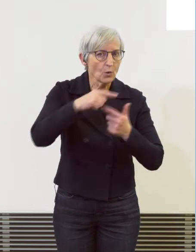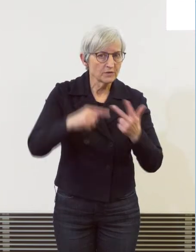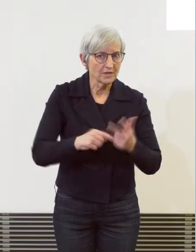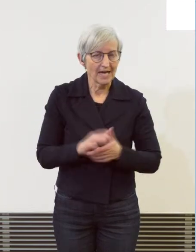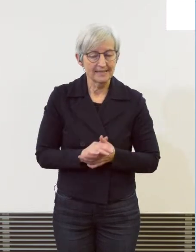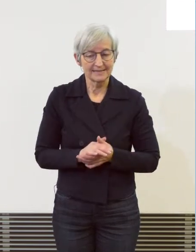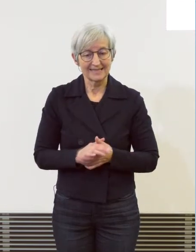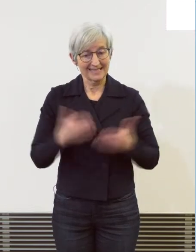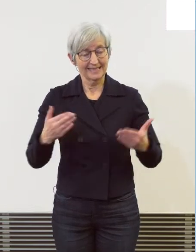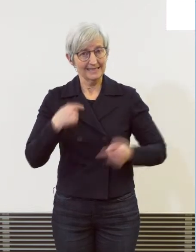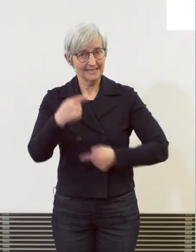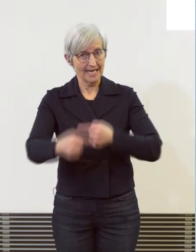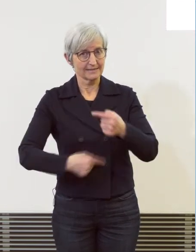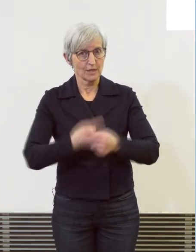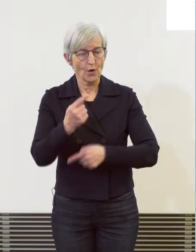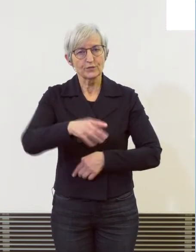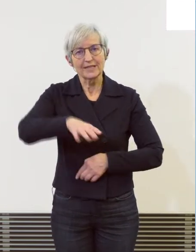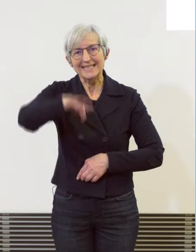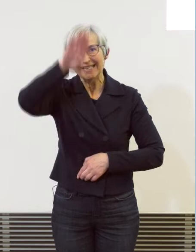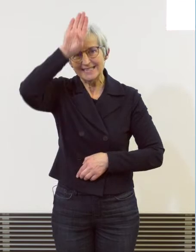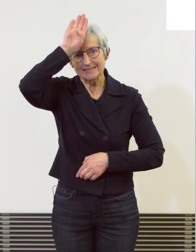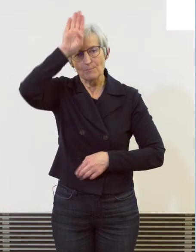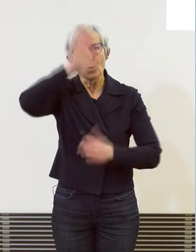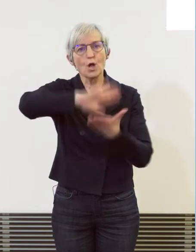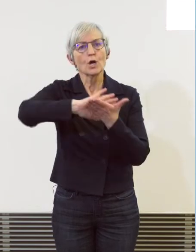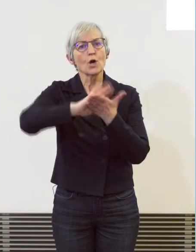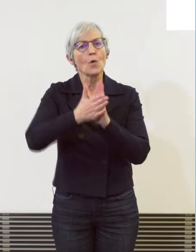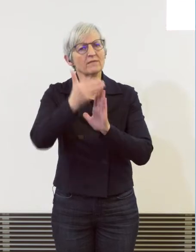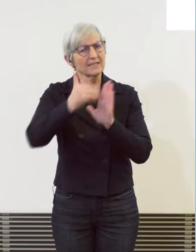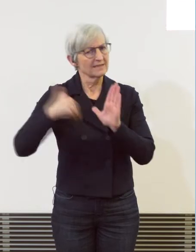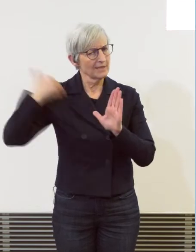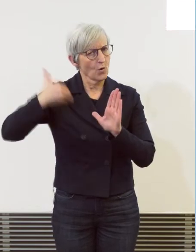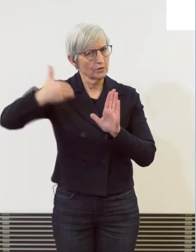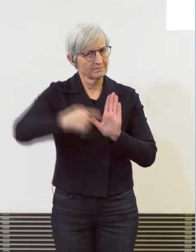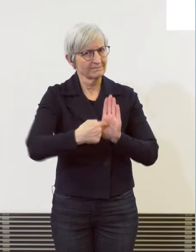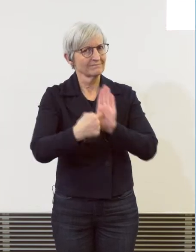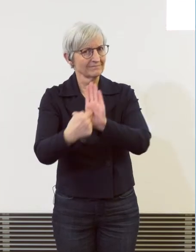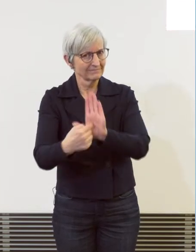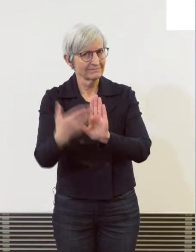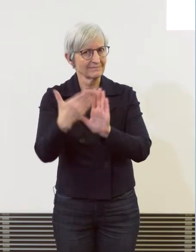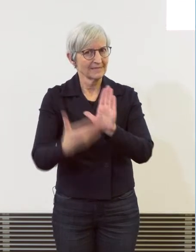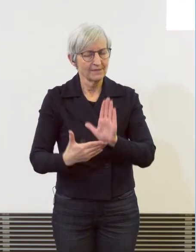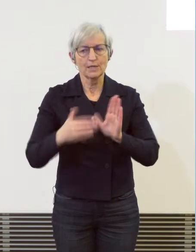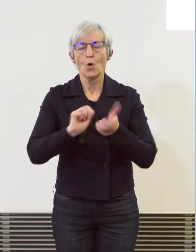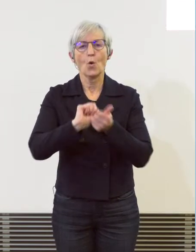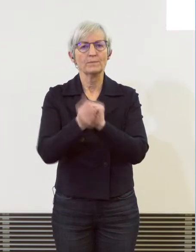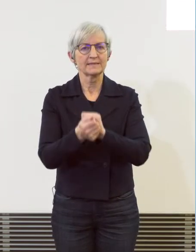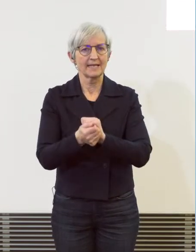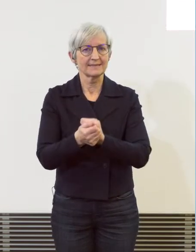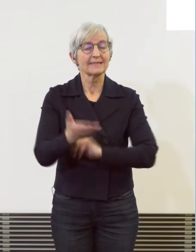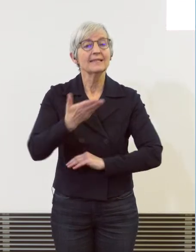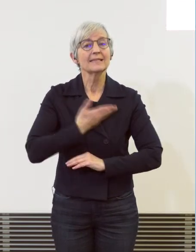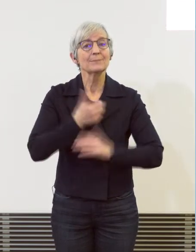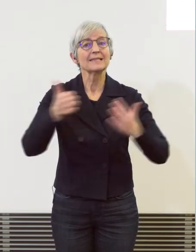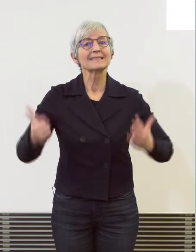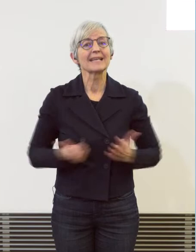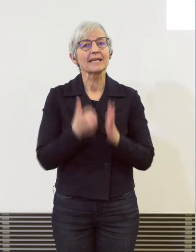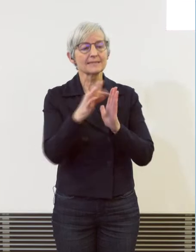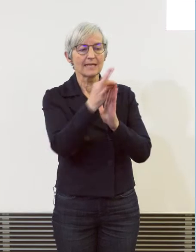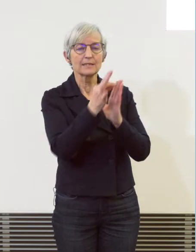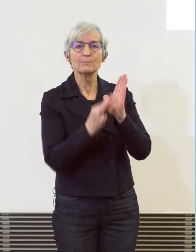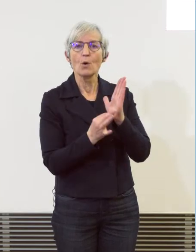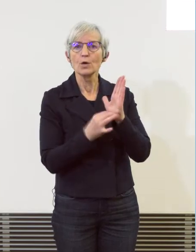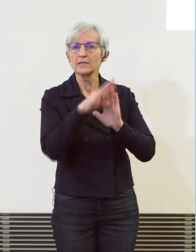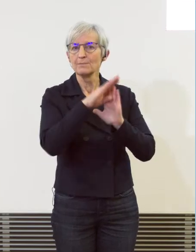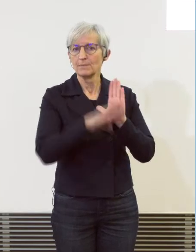umsetzen. Das haben wir Ihnen mehrfach vorgestellt. Wir haben das 16-Punkte-Programm. Eine Vorlage wird jetzt,